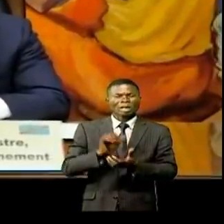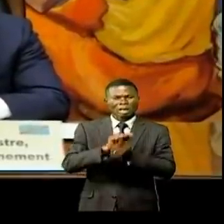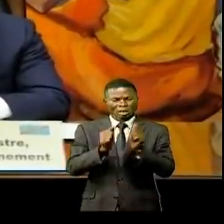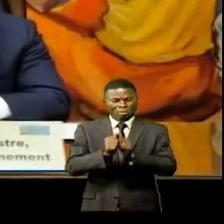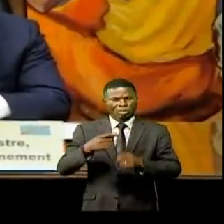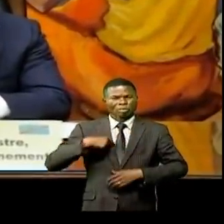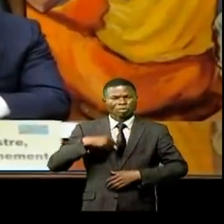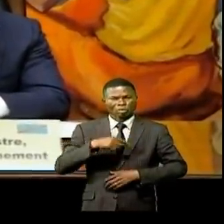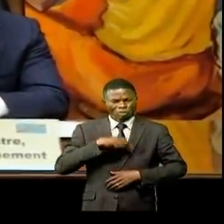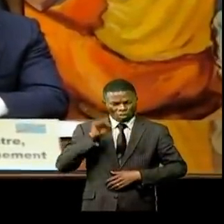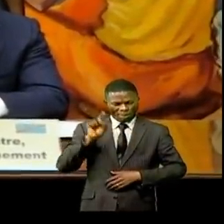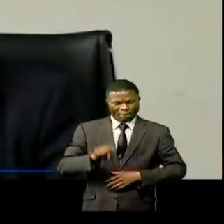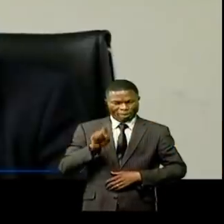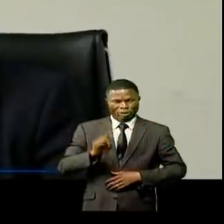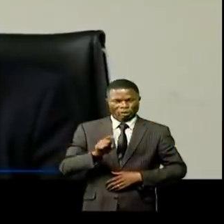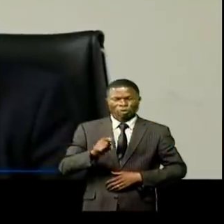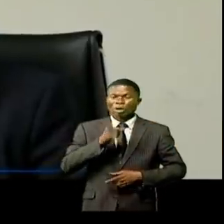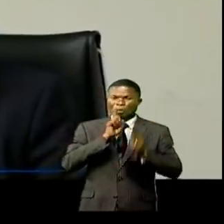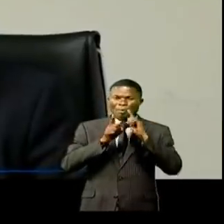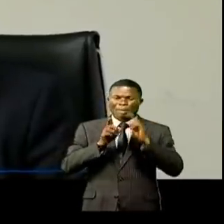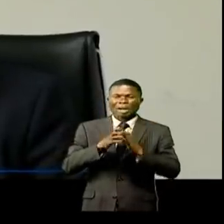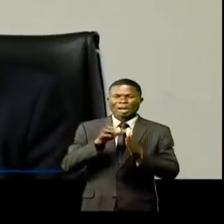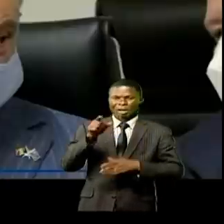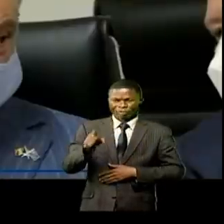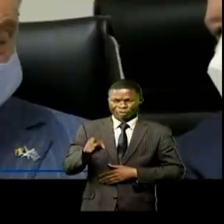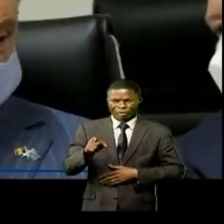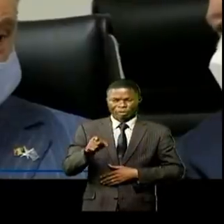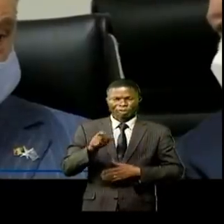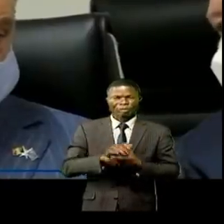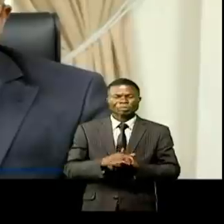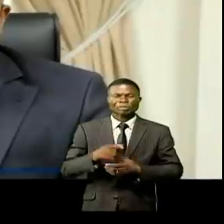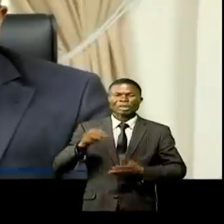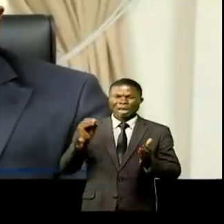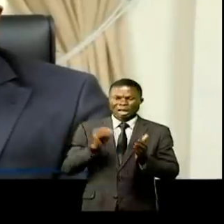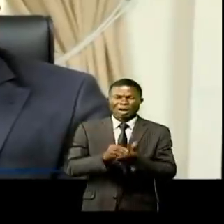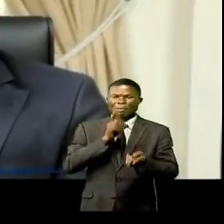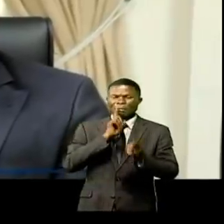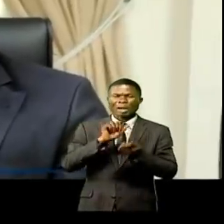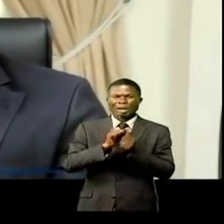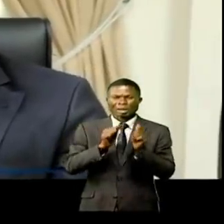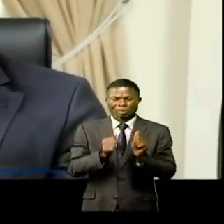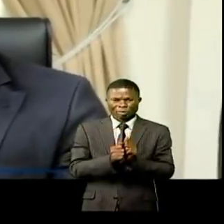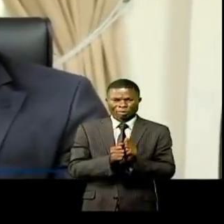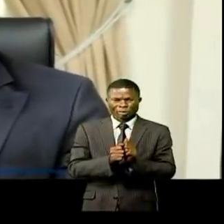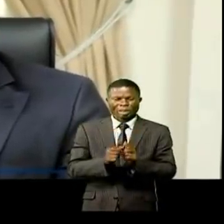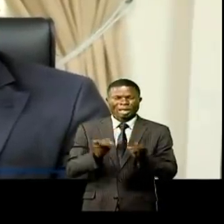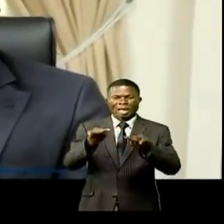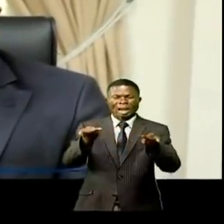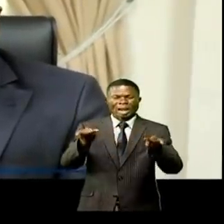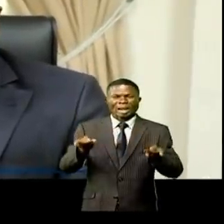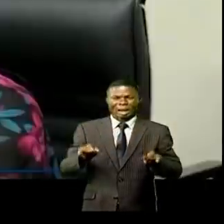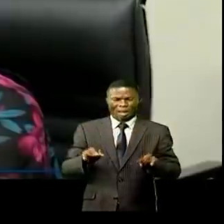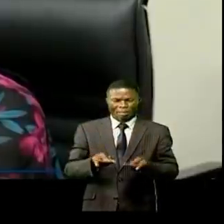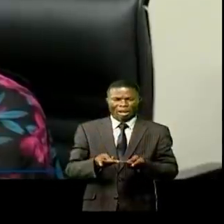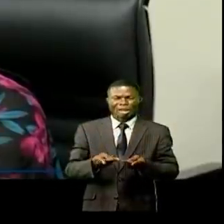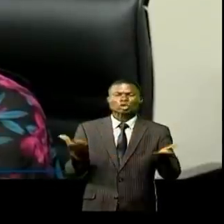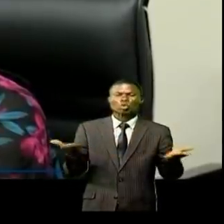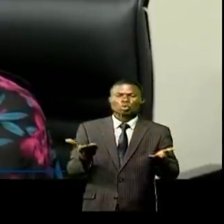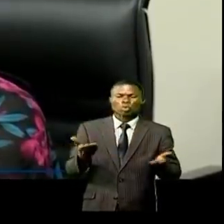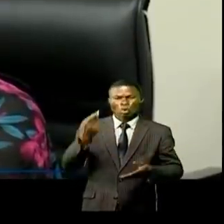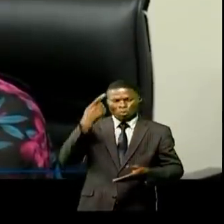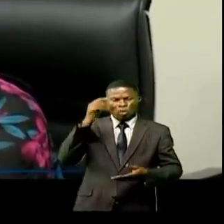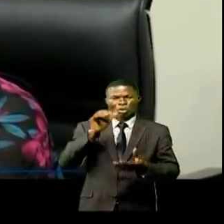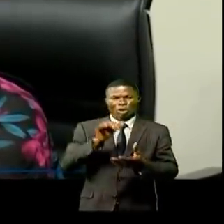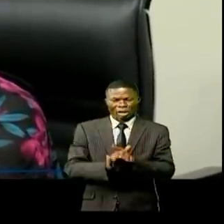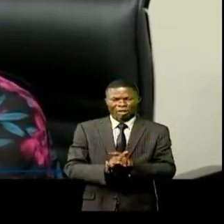sur lesquels on désirait discuter. Donc, on a parlé évidemment des questions de la place des femmes dans la politique, la question de l